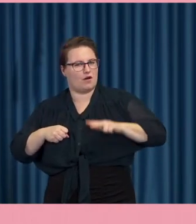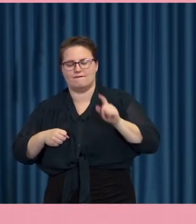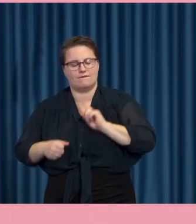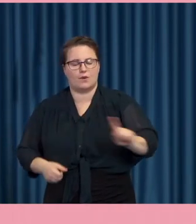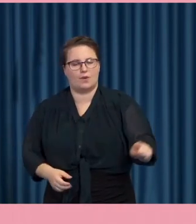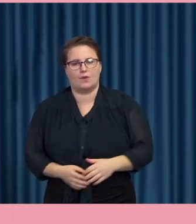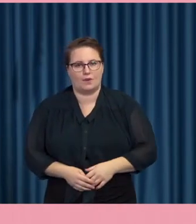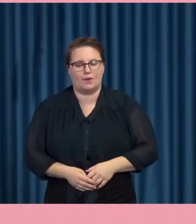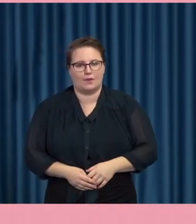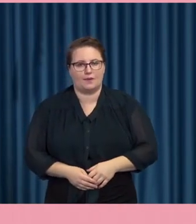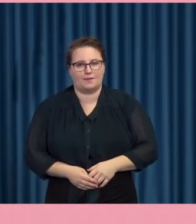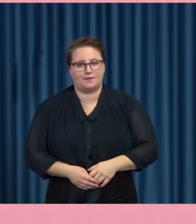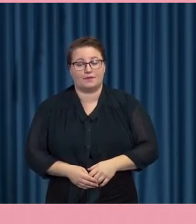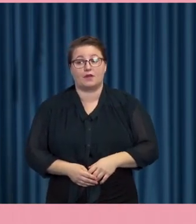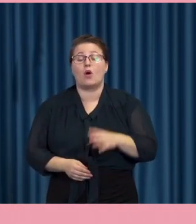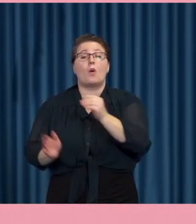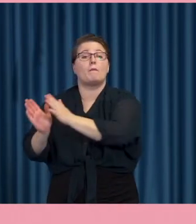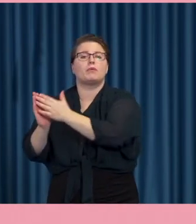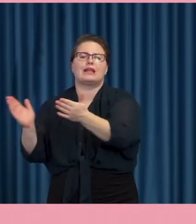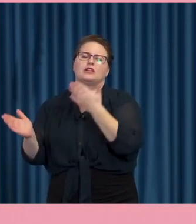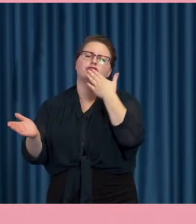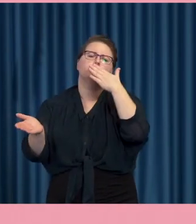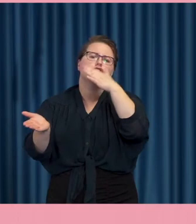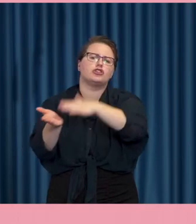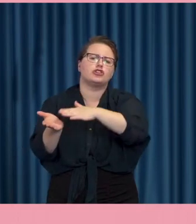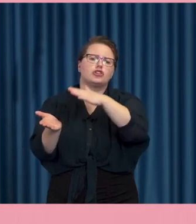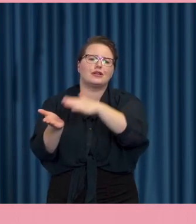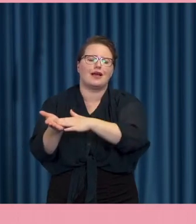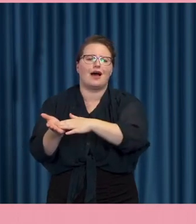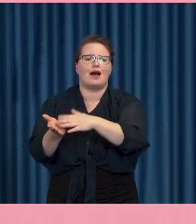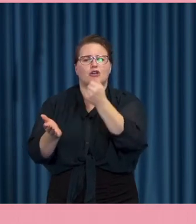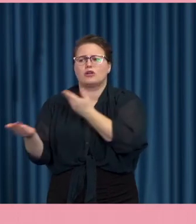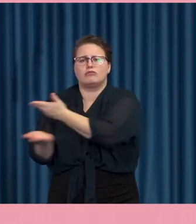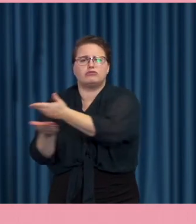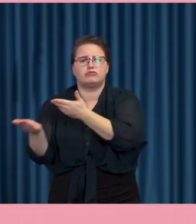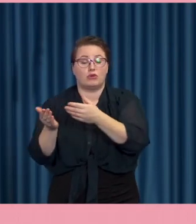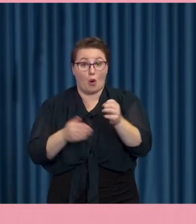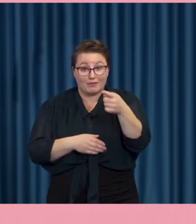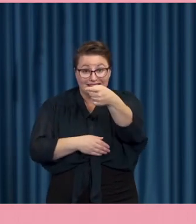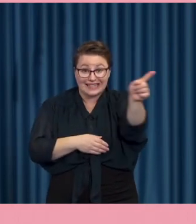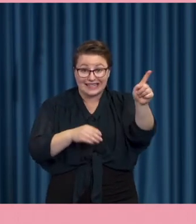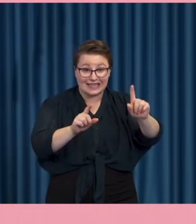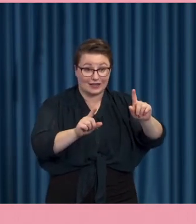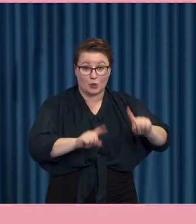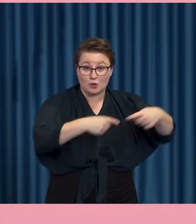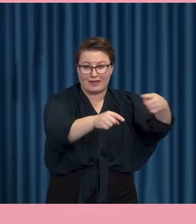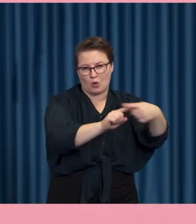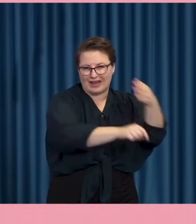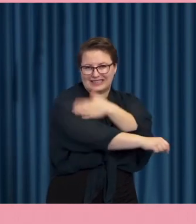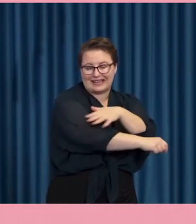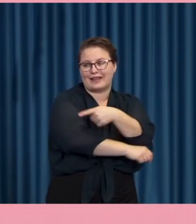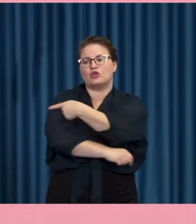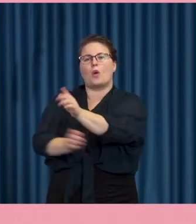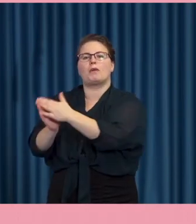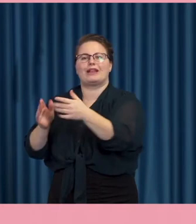Och biblioteken är bra att prata med för er som utvecklar tjänster. De upptäcker de här små glitcharna. Det här som